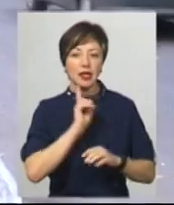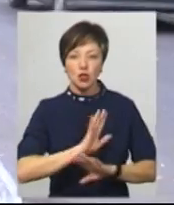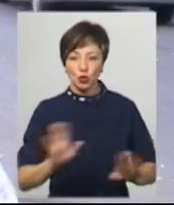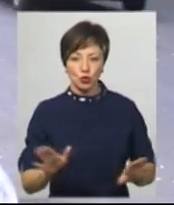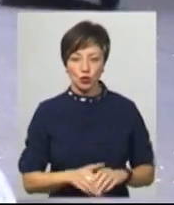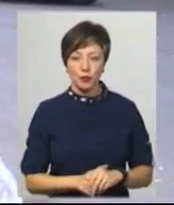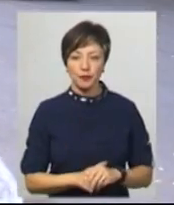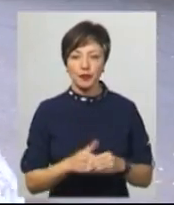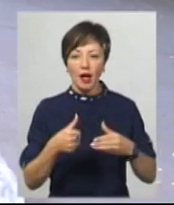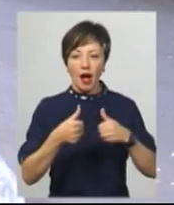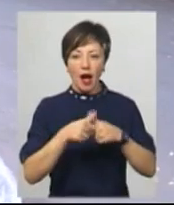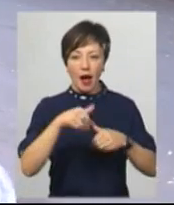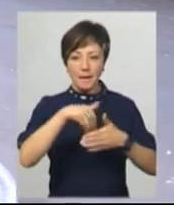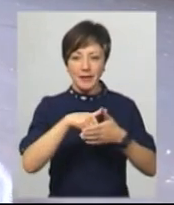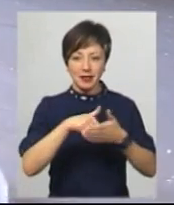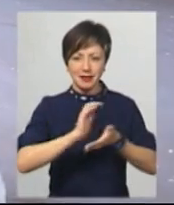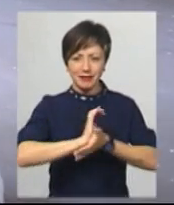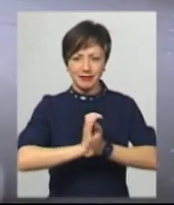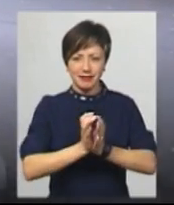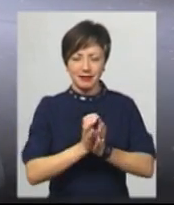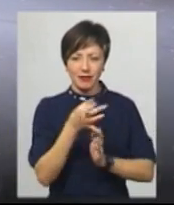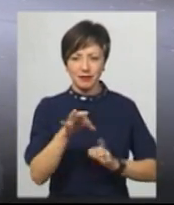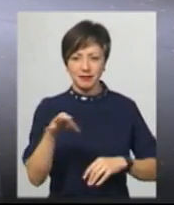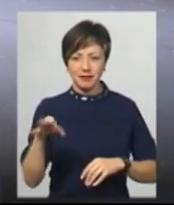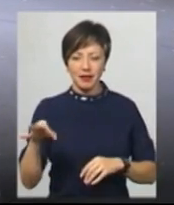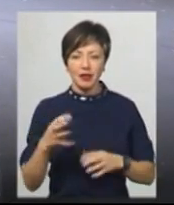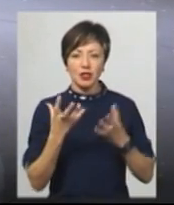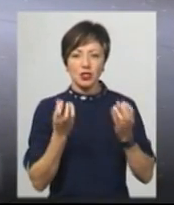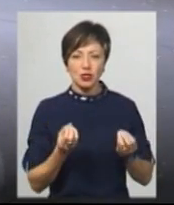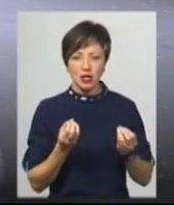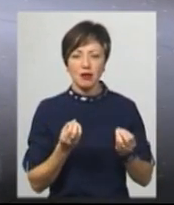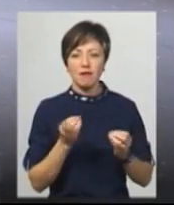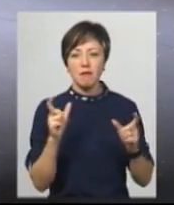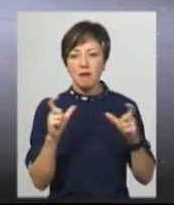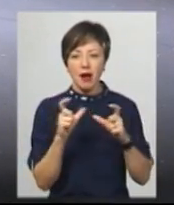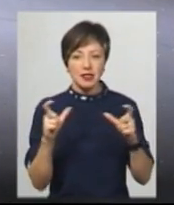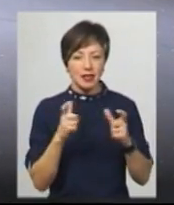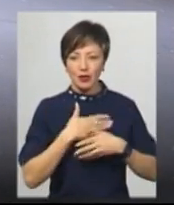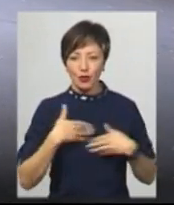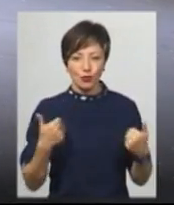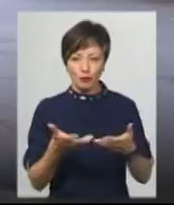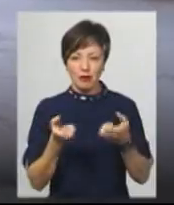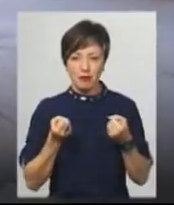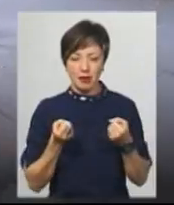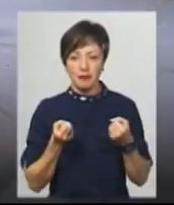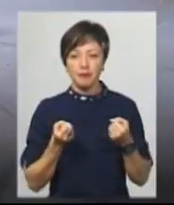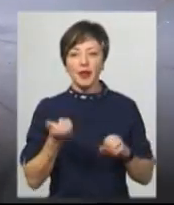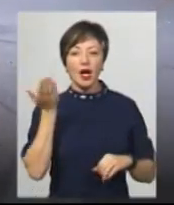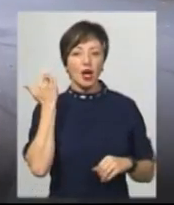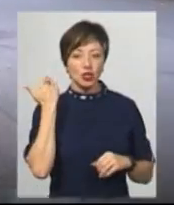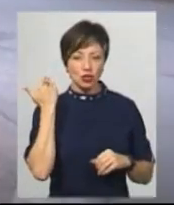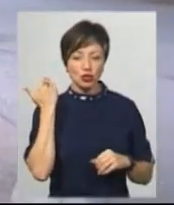Кошельки тріщать від мелочі і з часу в магазині вже не хочуть їх приймати. Раніше